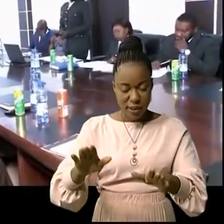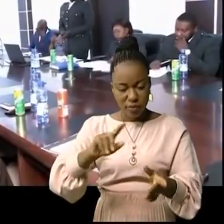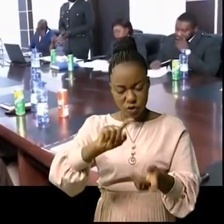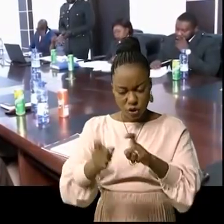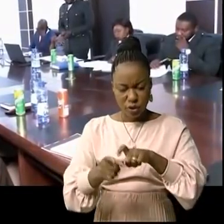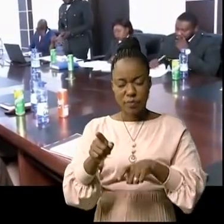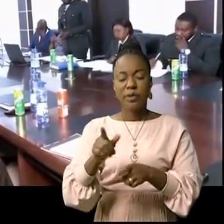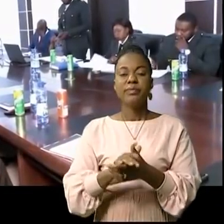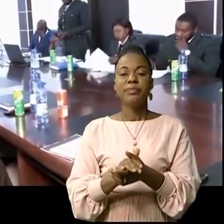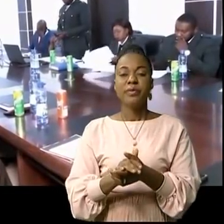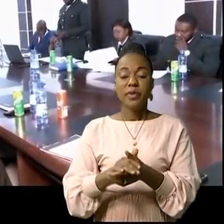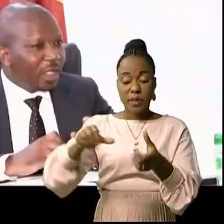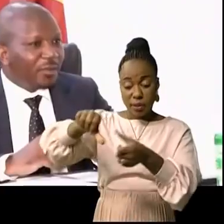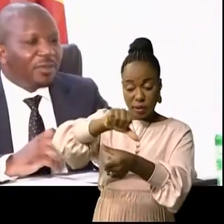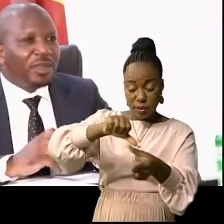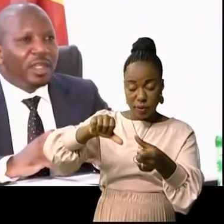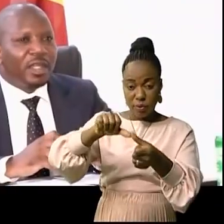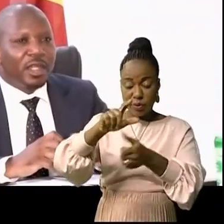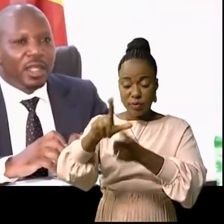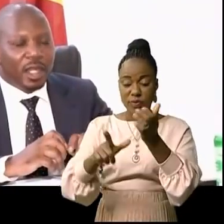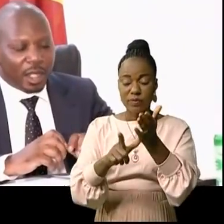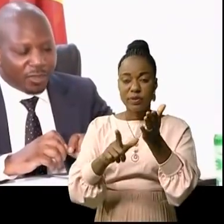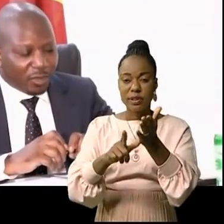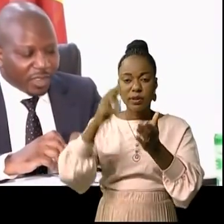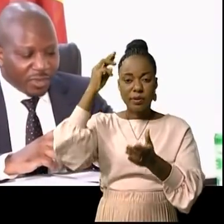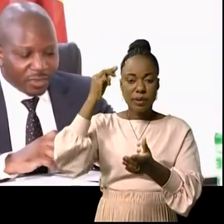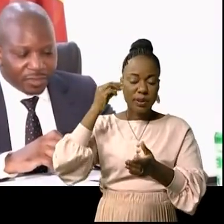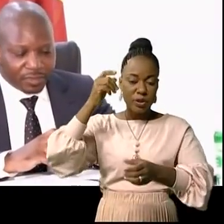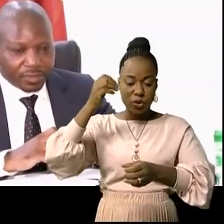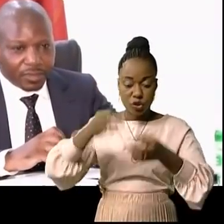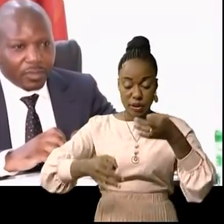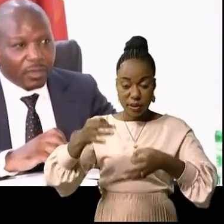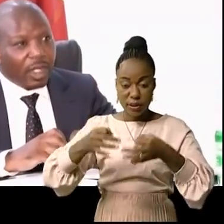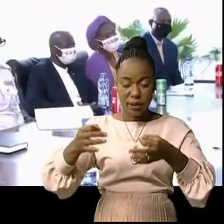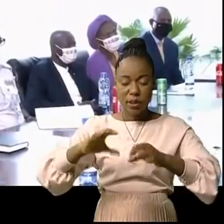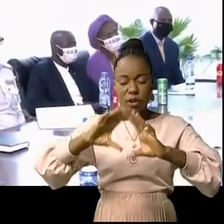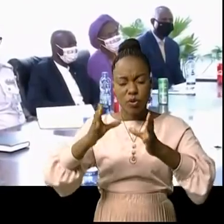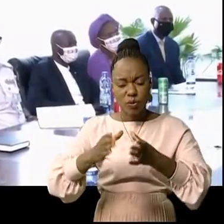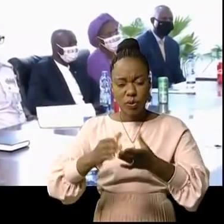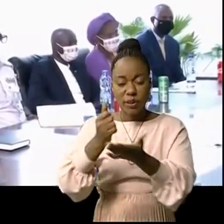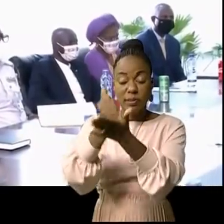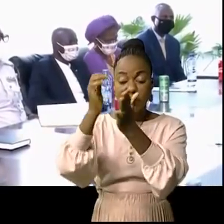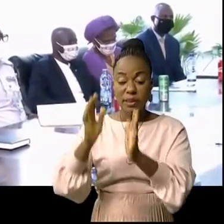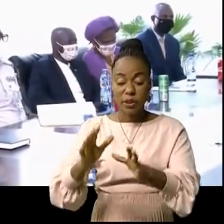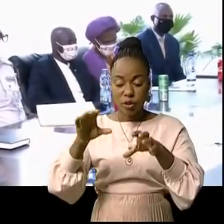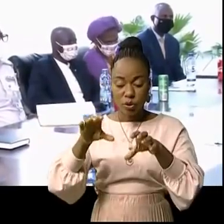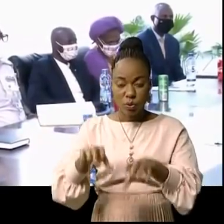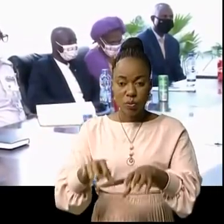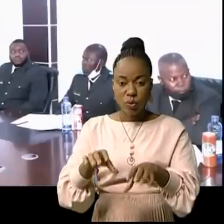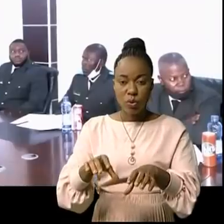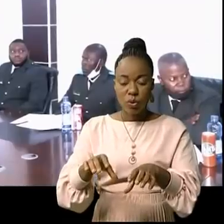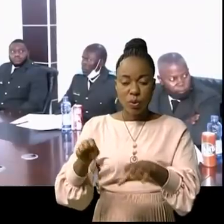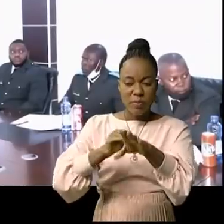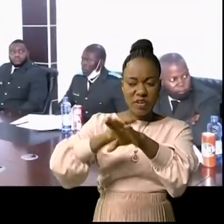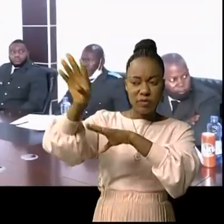Autour du vice-ministre de la Justice Amato Mirindi, tous les ambassadeurs de la RDC qui étaient en stage d'immersion